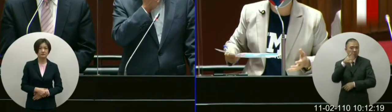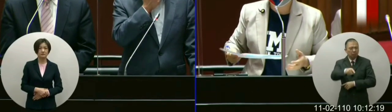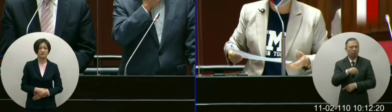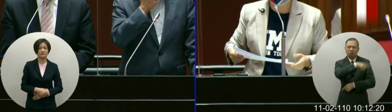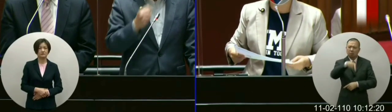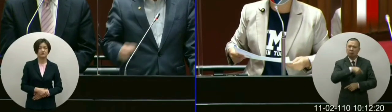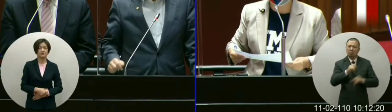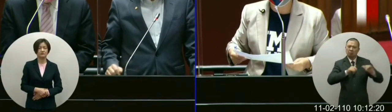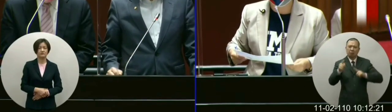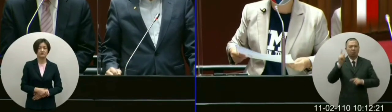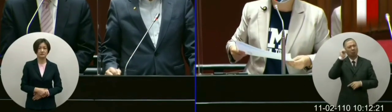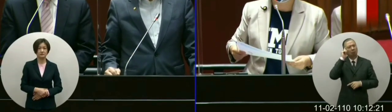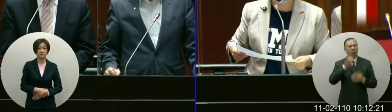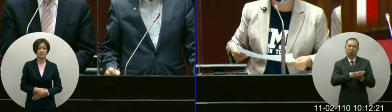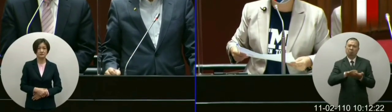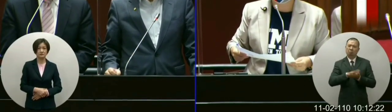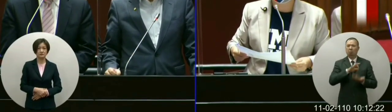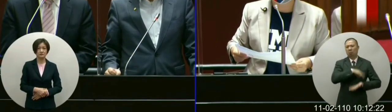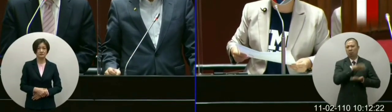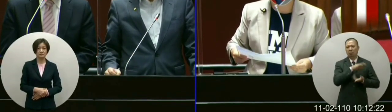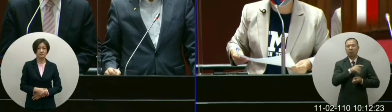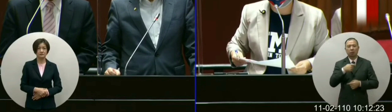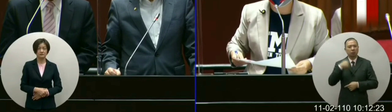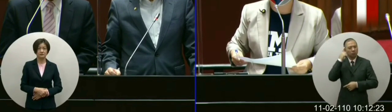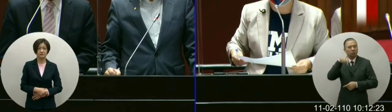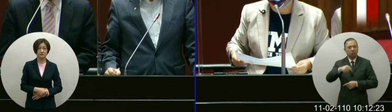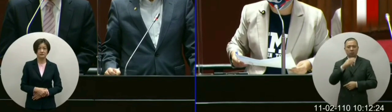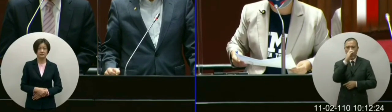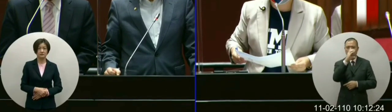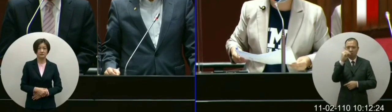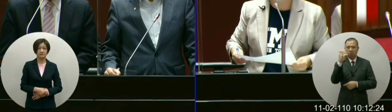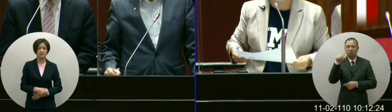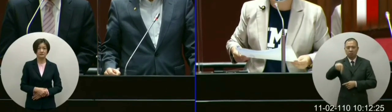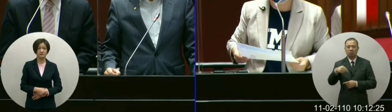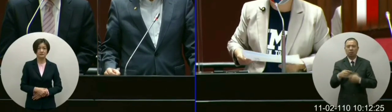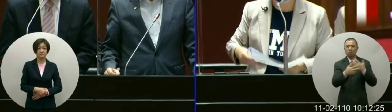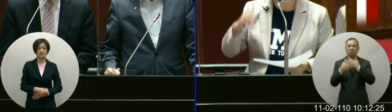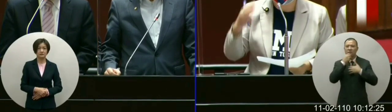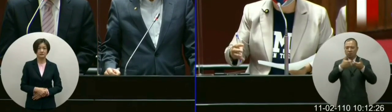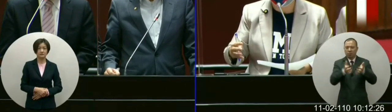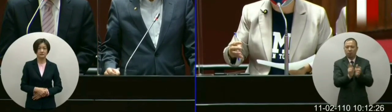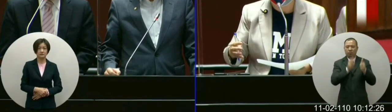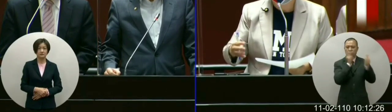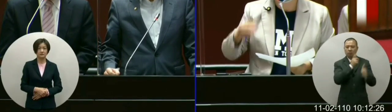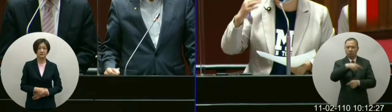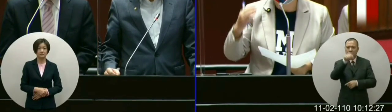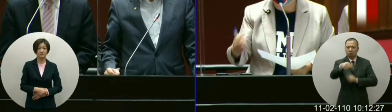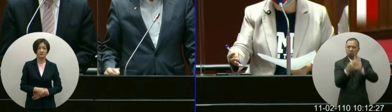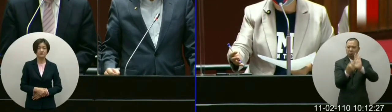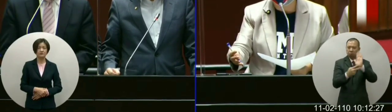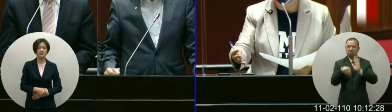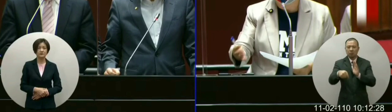恐慌所以本期要求我们的CDC应该要明确的告诉民众到底要怎么样才是安全的